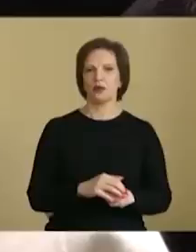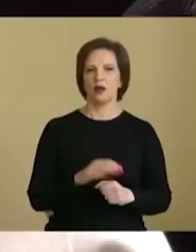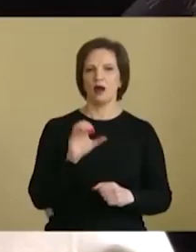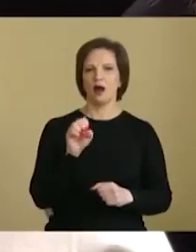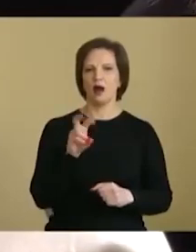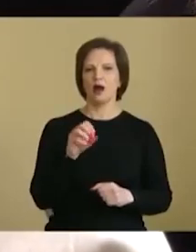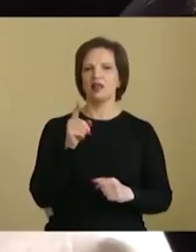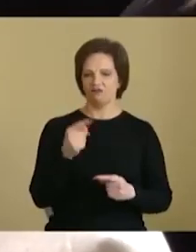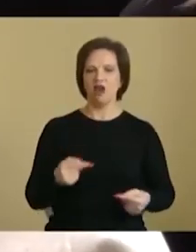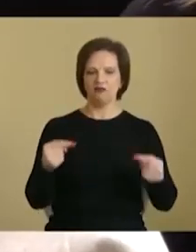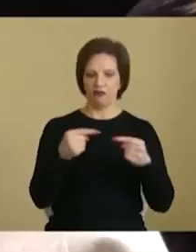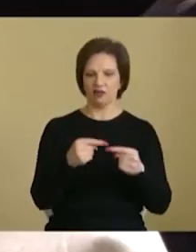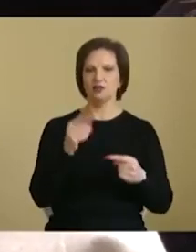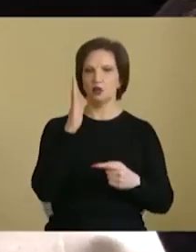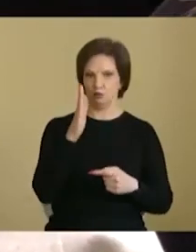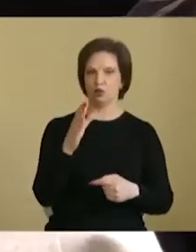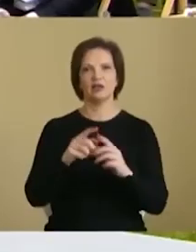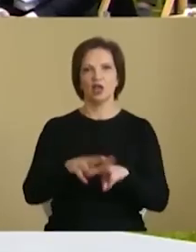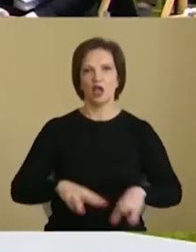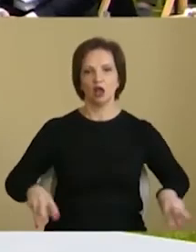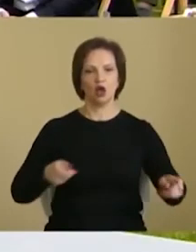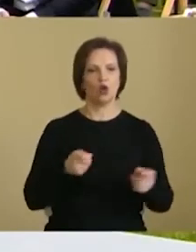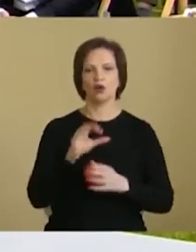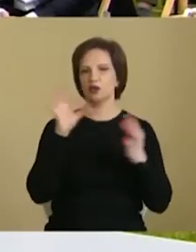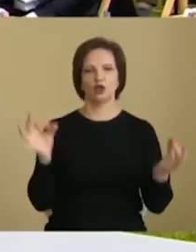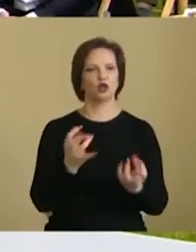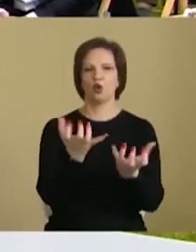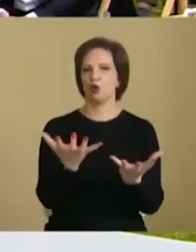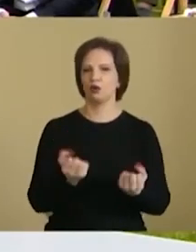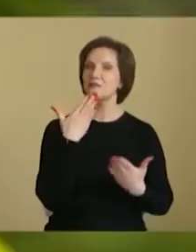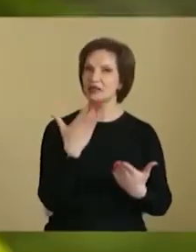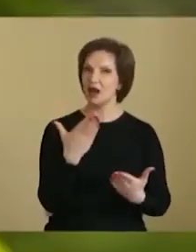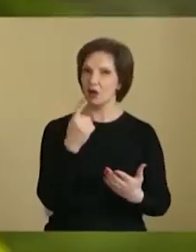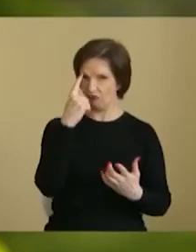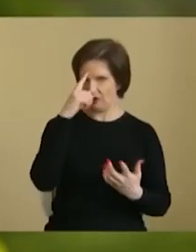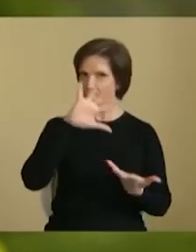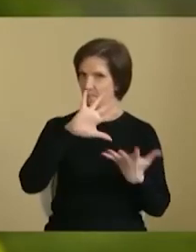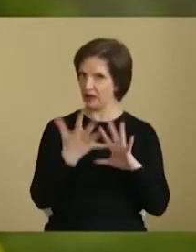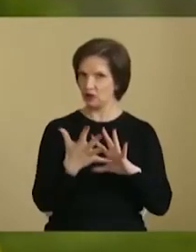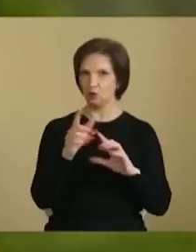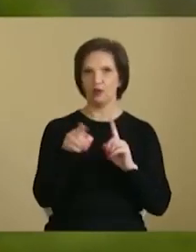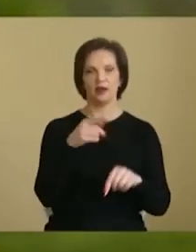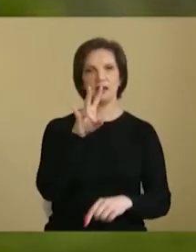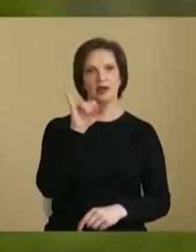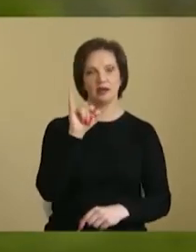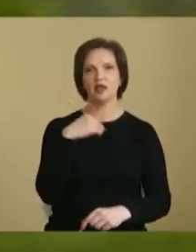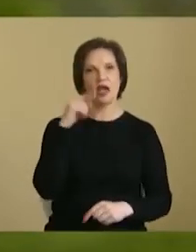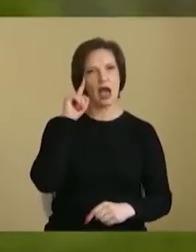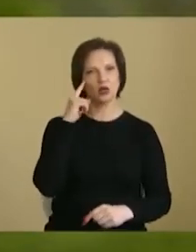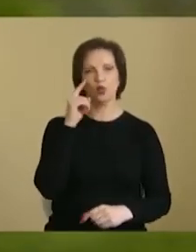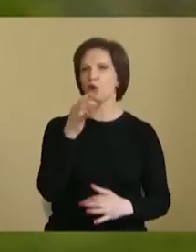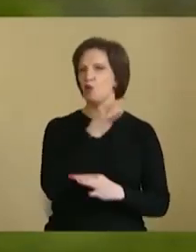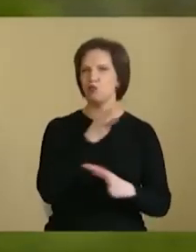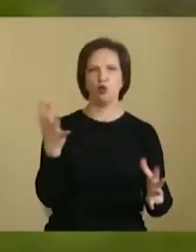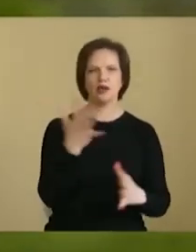Ви визначились, ви будете ще балотуватися? Я подумаю. Я думаю, що будь-який президент, який має відсоток